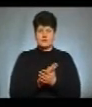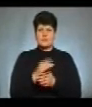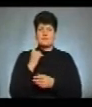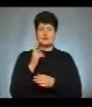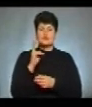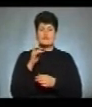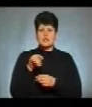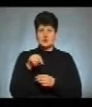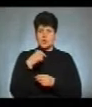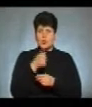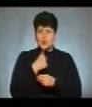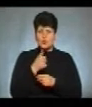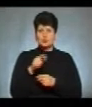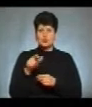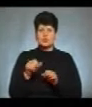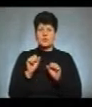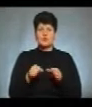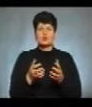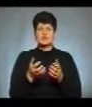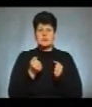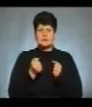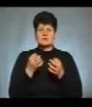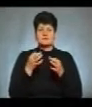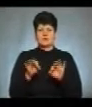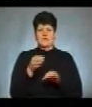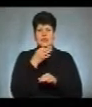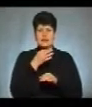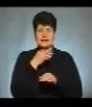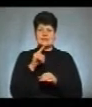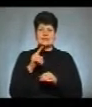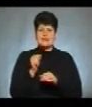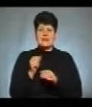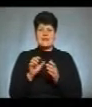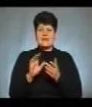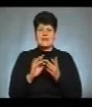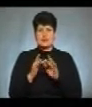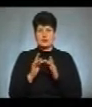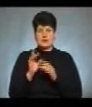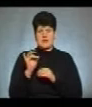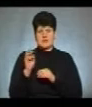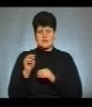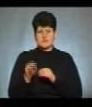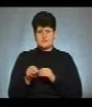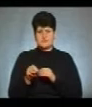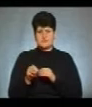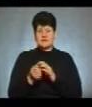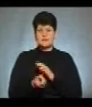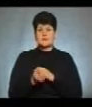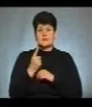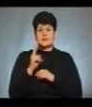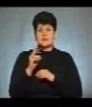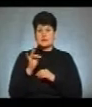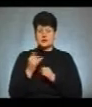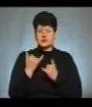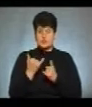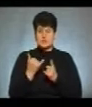квітня цього року люди можуть отримати доступні ліки за електронним рецептом. Спалах кору сьогодні